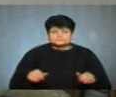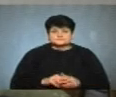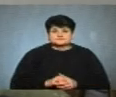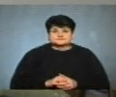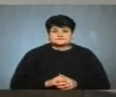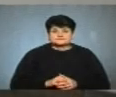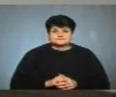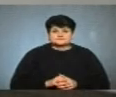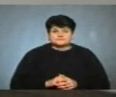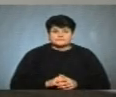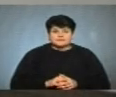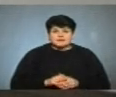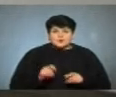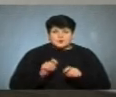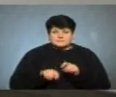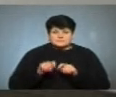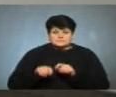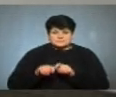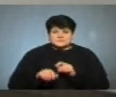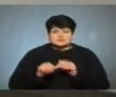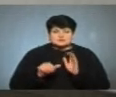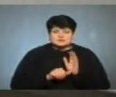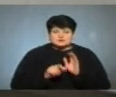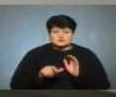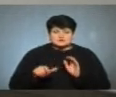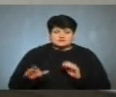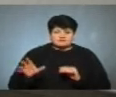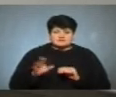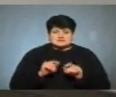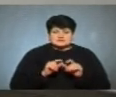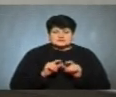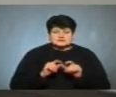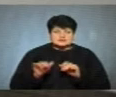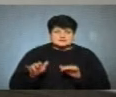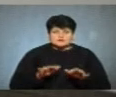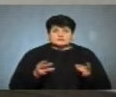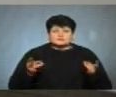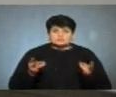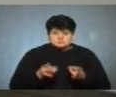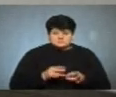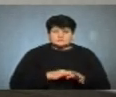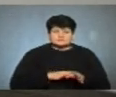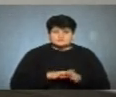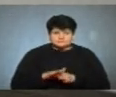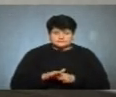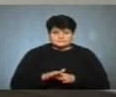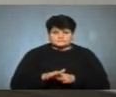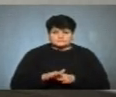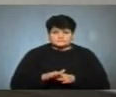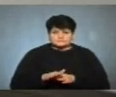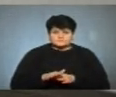Вірусу стежено 16 осіб. Всі заходи, які потрібні, вони здійснюються у даному